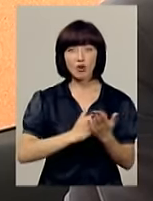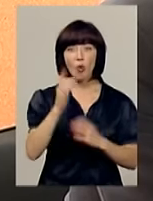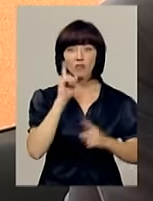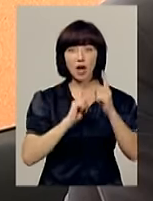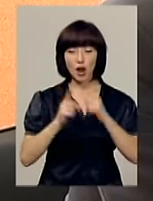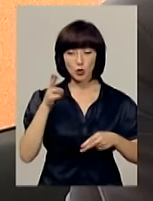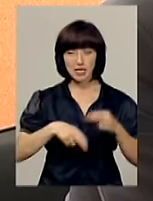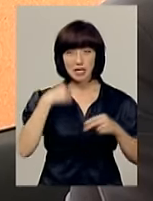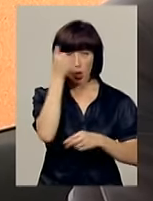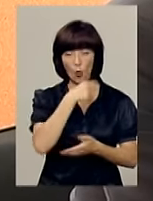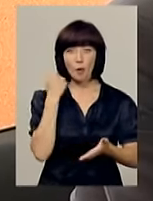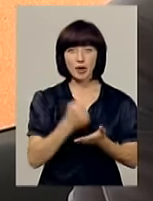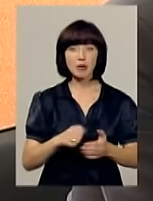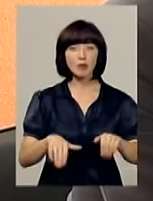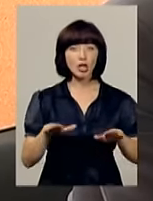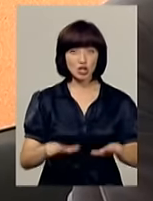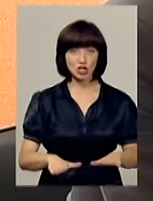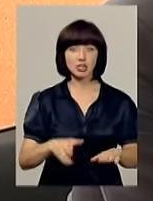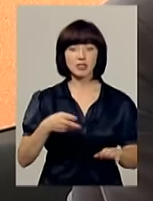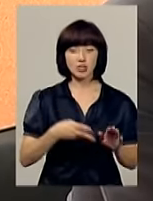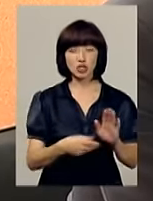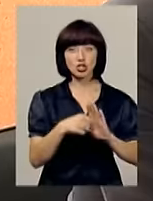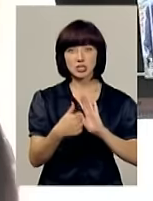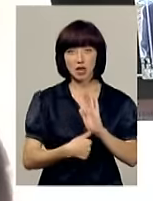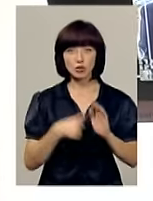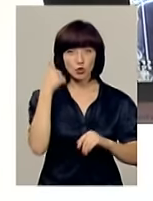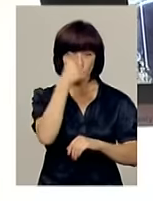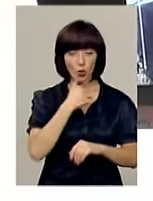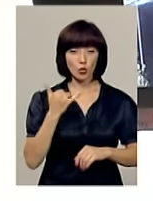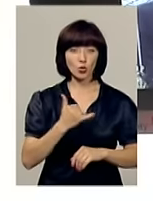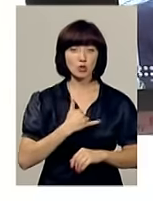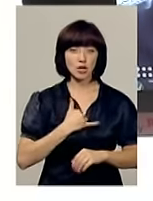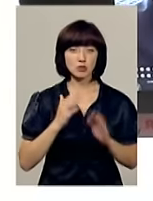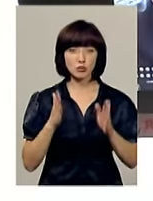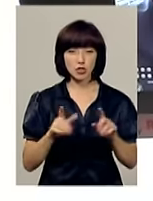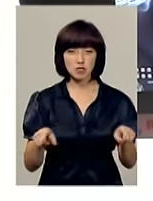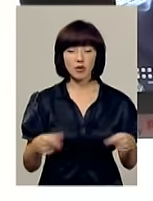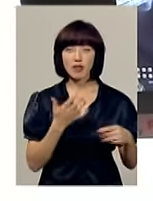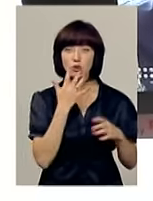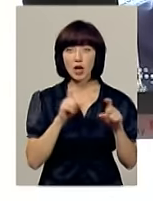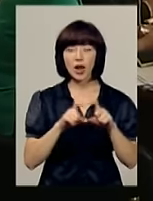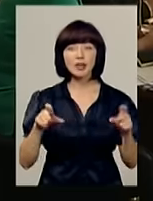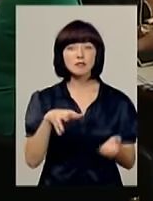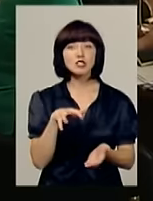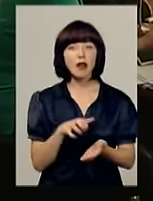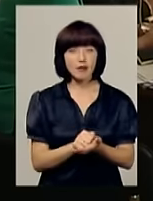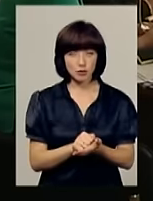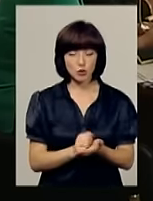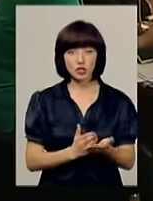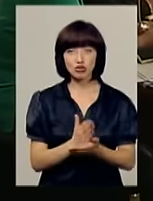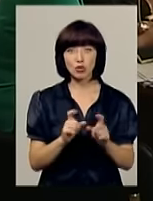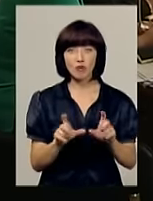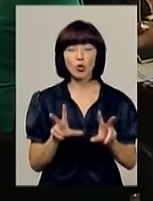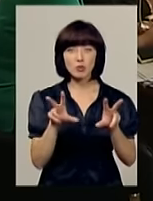цього року прийме відповідні рішення і з 2016 року у нас буде створено Національне агентство зайнятості. Чиновник